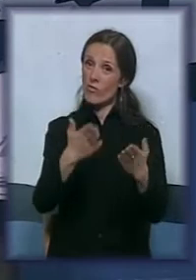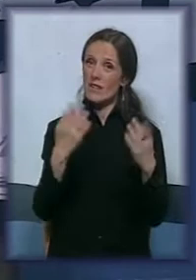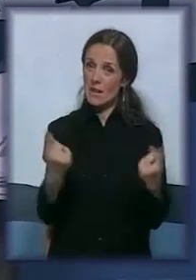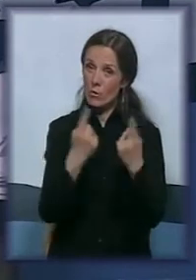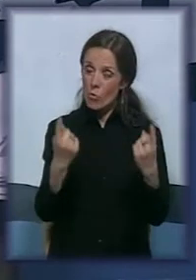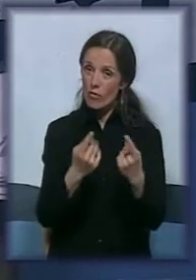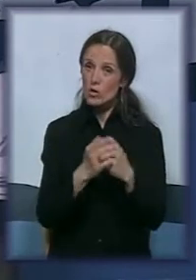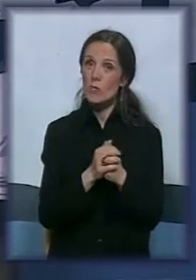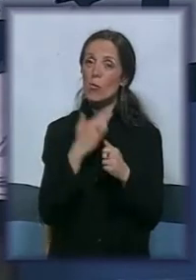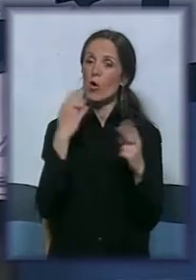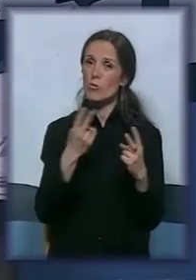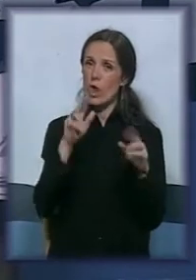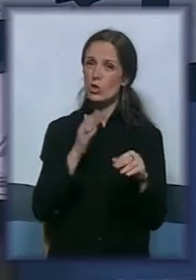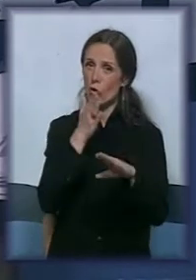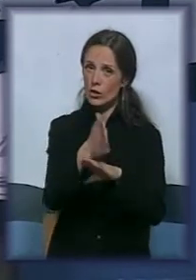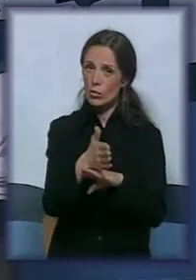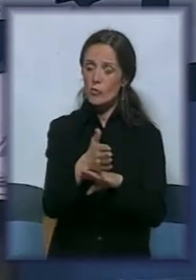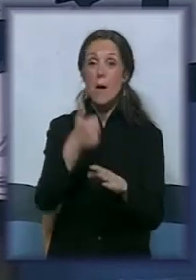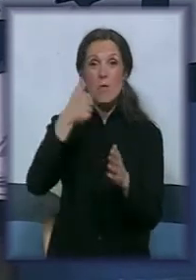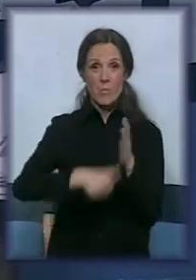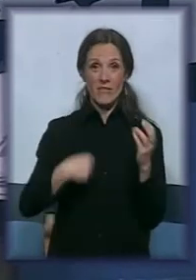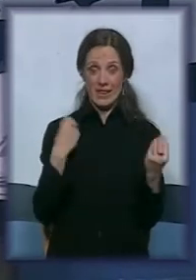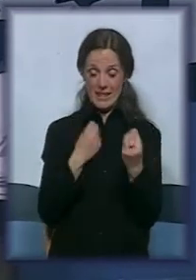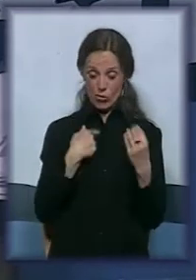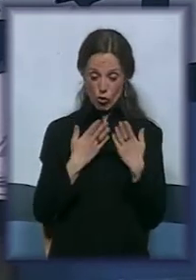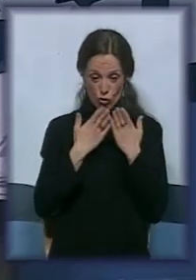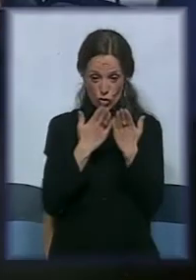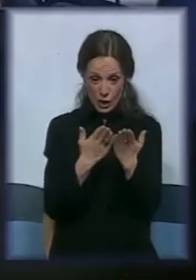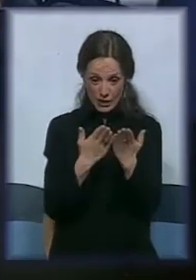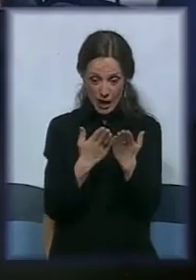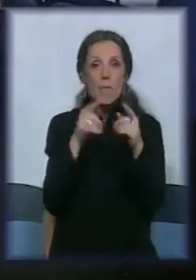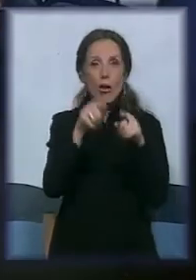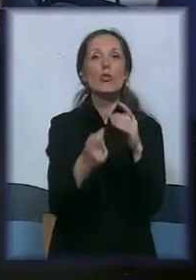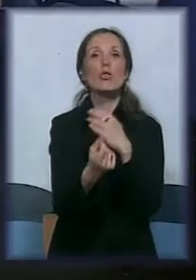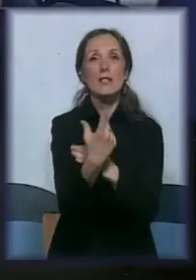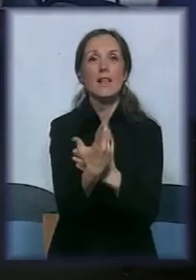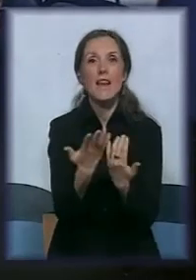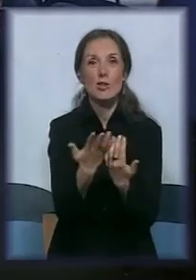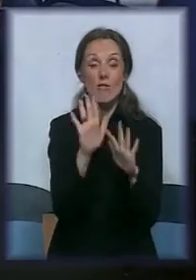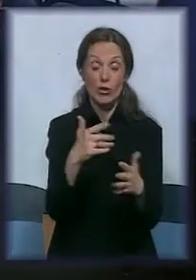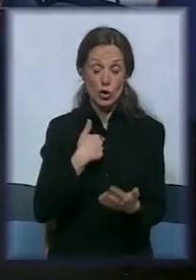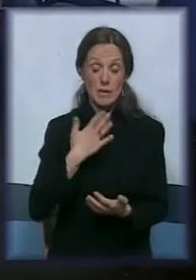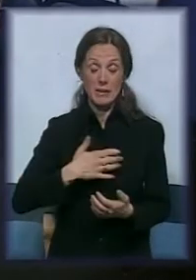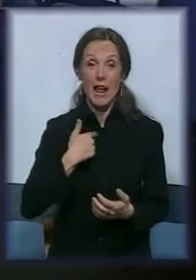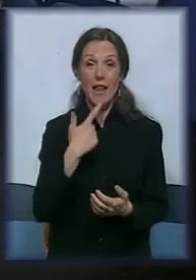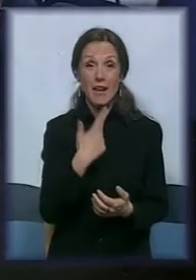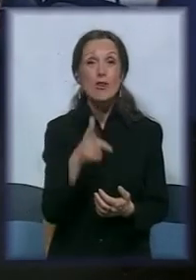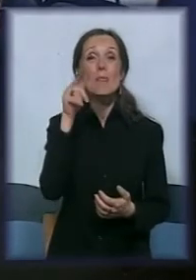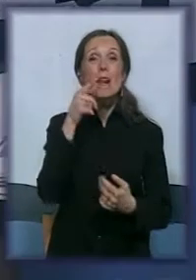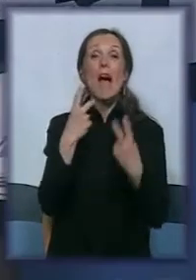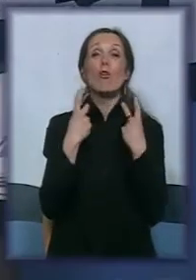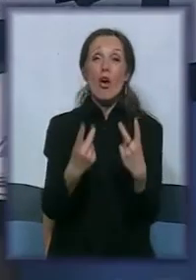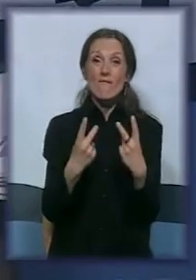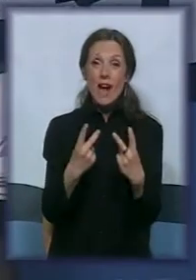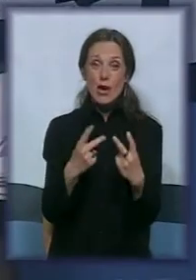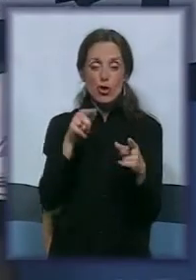mogli da uđemo. Prvi put nešto čitam i to se dešava. To je ono što sam je tela da kažem. je jako bitno da ono